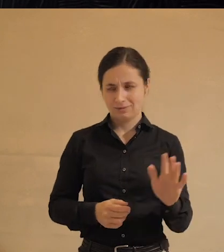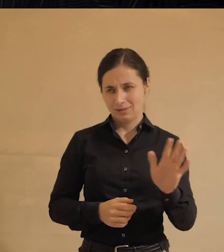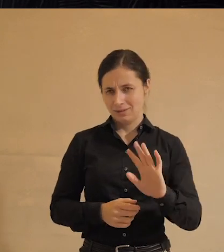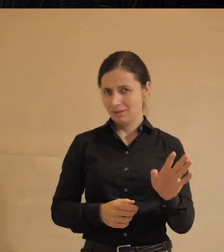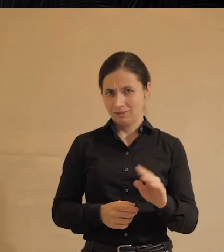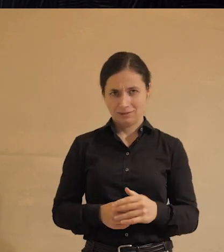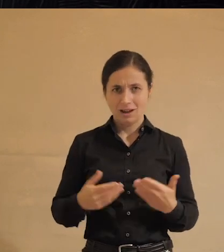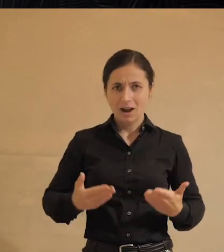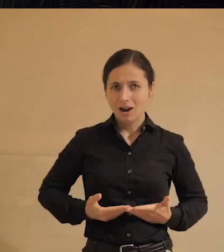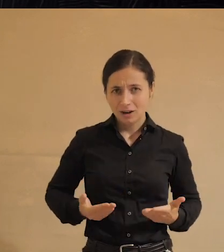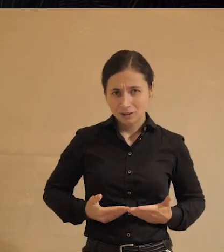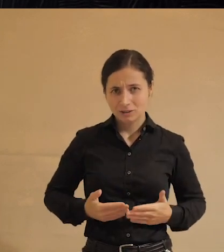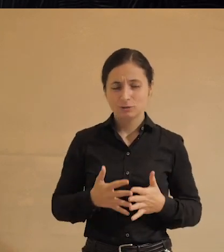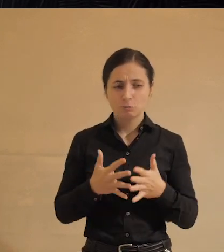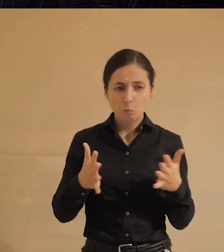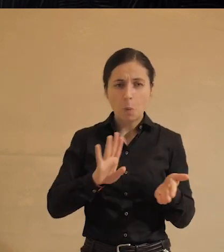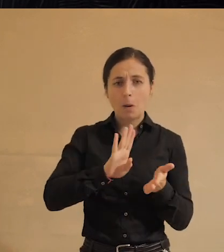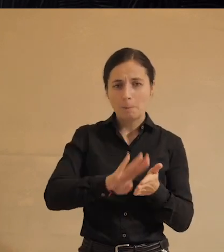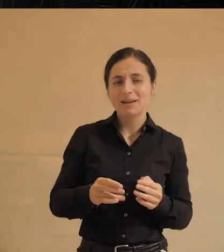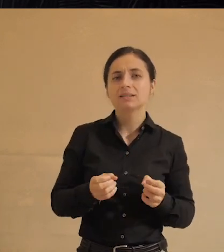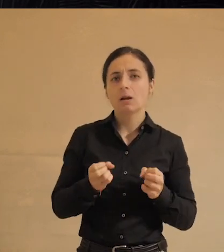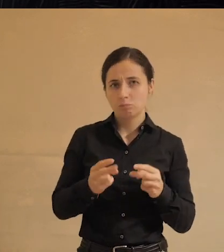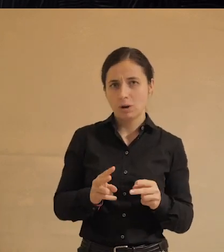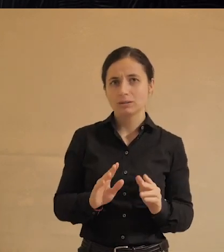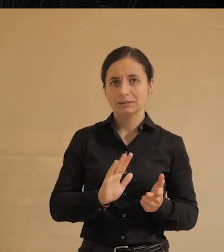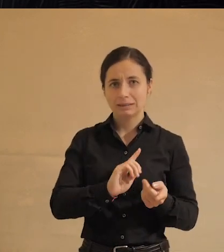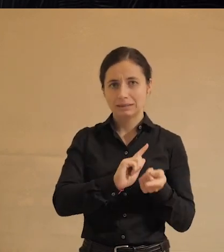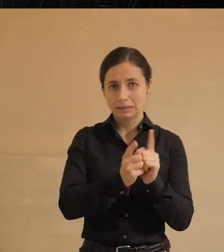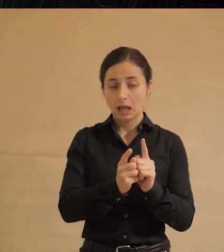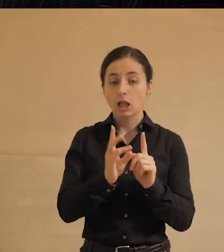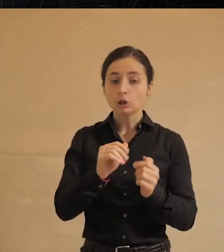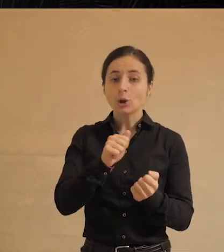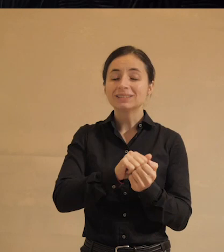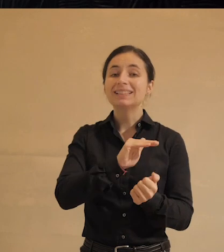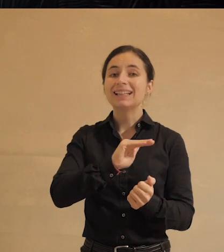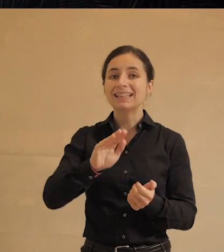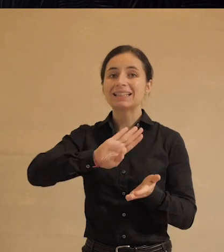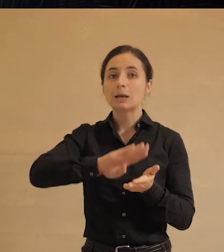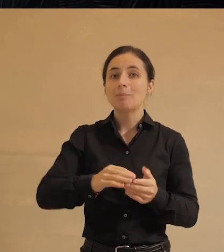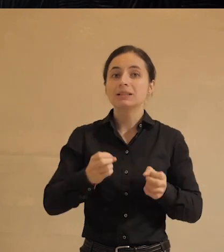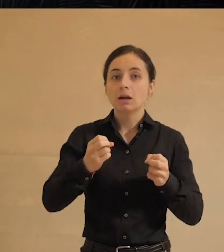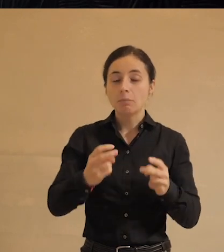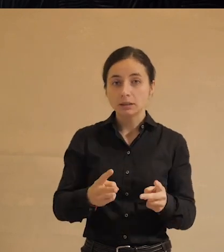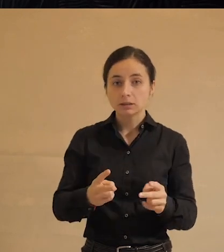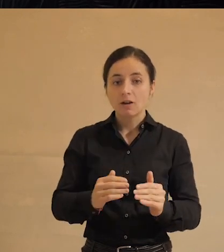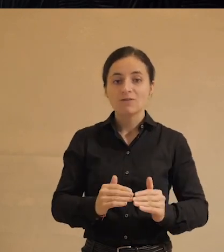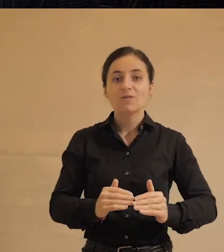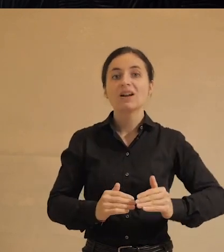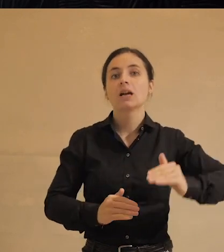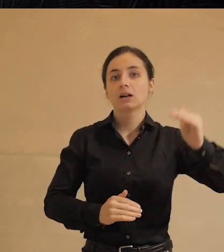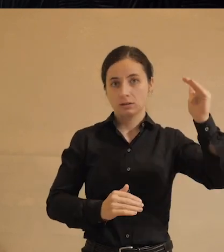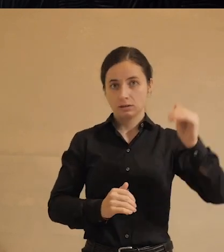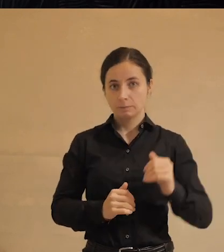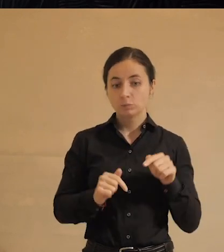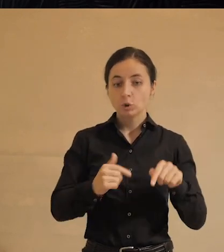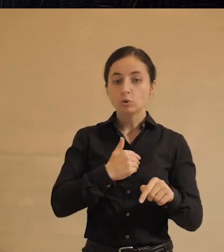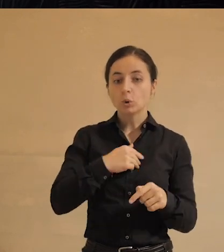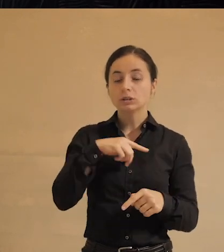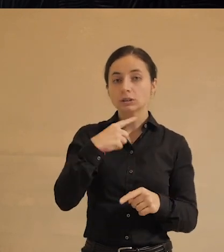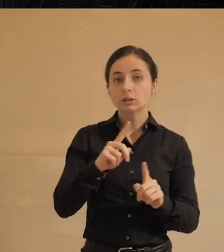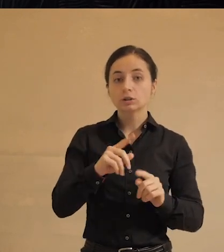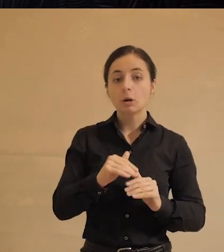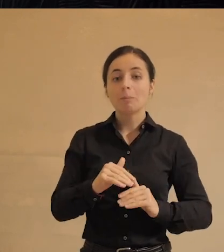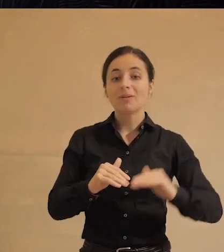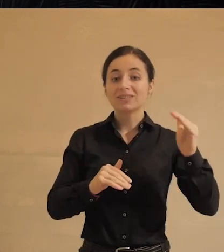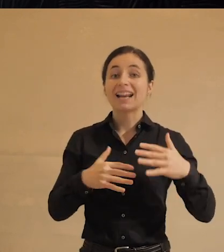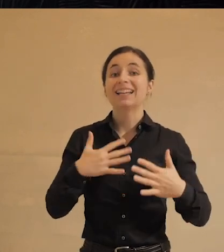жизнь на самом деле гораздо более безопасной стала. Но стандарты безопасности невероятно выросли. Тут хочется сказать, что это